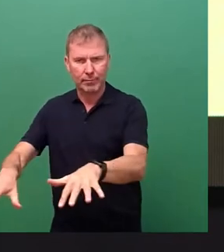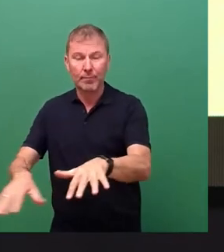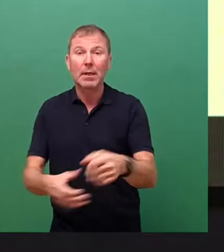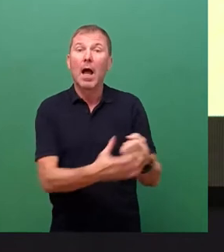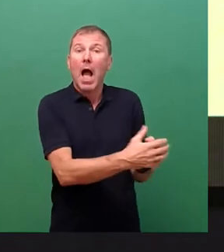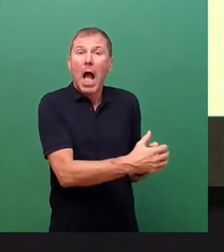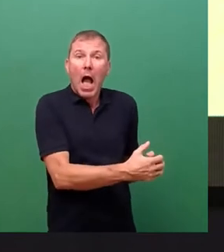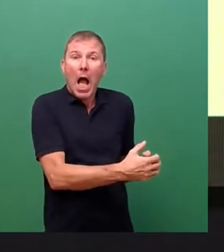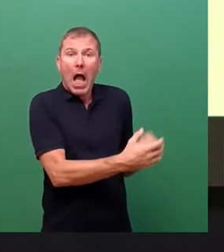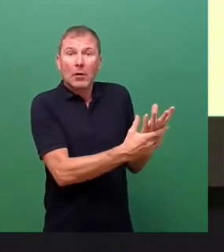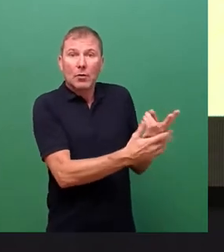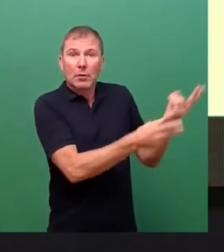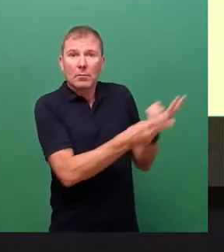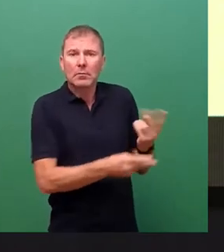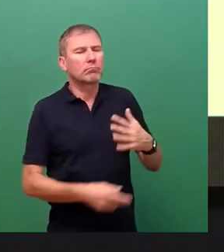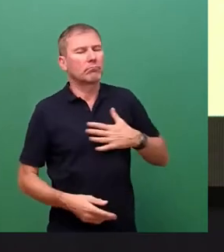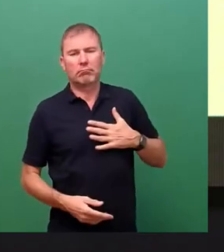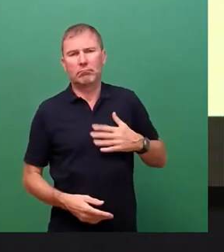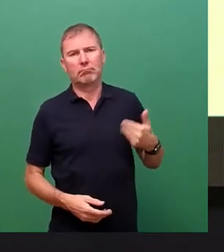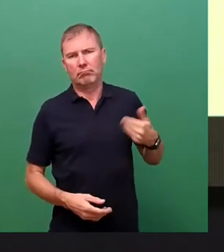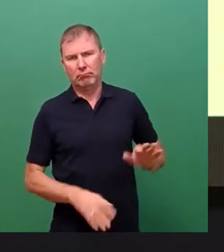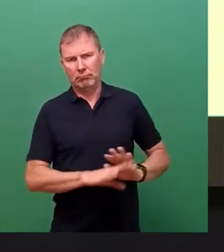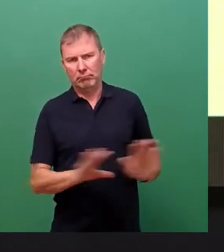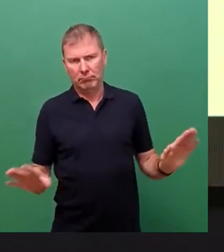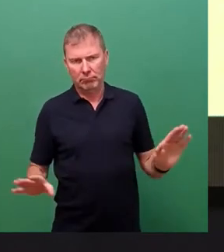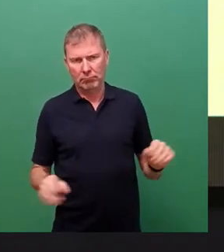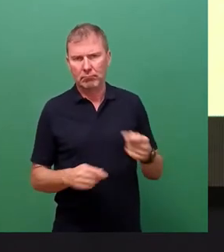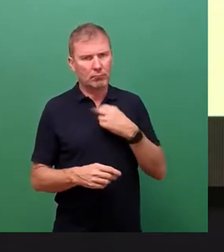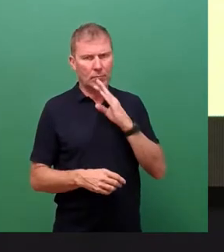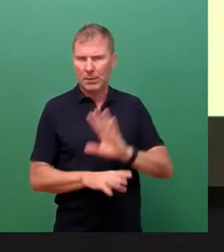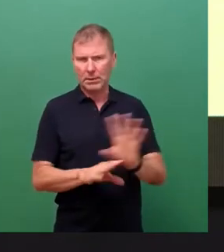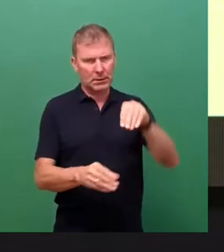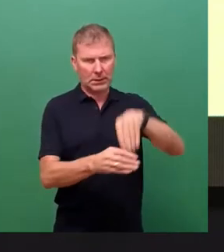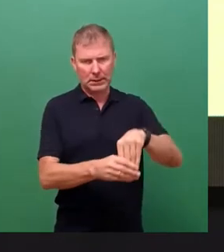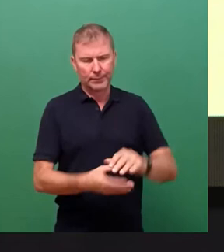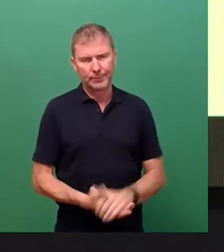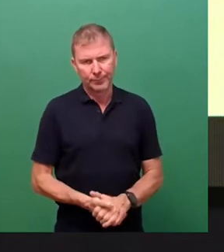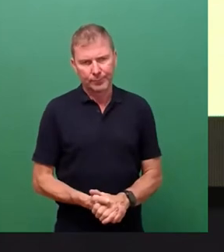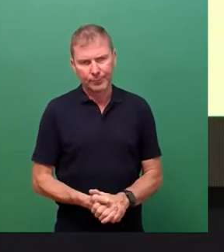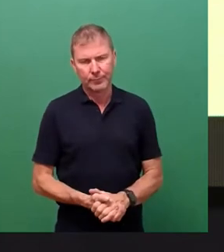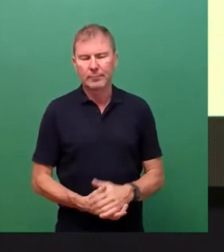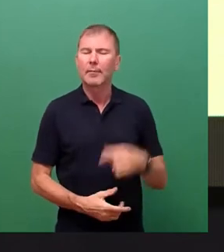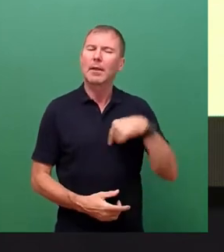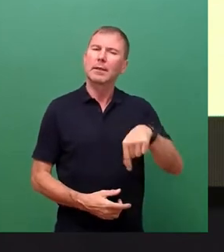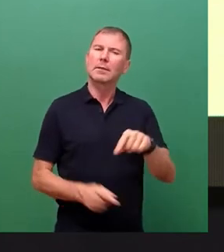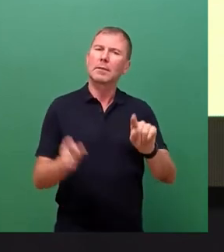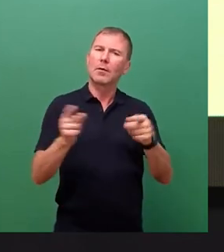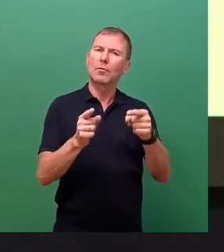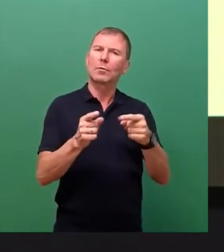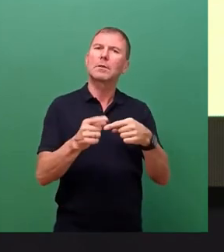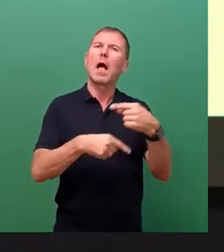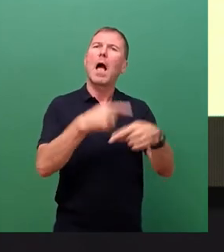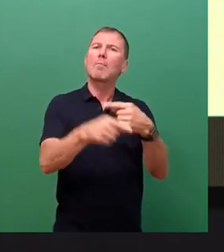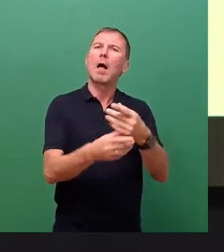Sicherstellung werde ich deshalb heute Nachmittag nicht behandeln. Ich werde Ihnen nun kurz den Ablauf der Störung